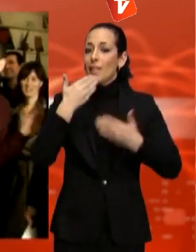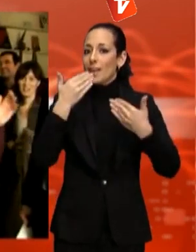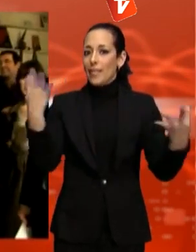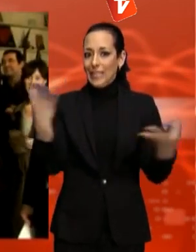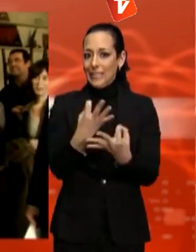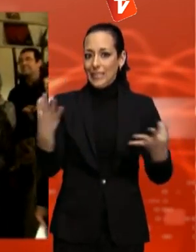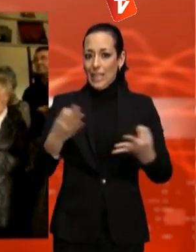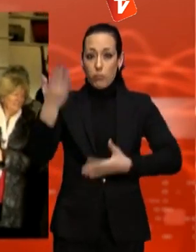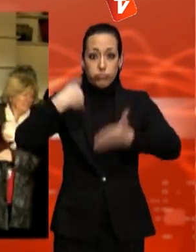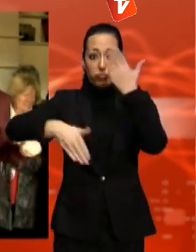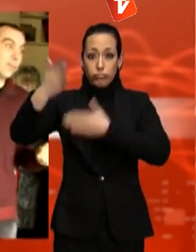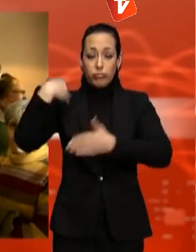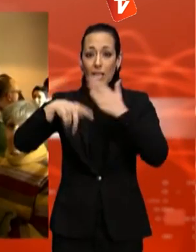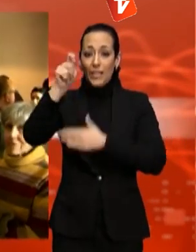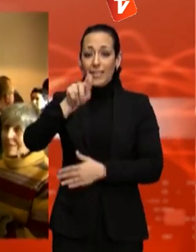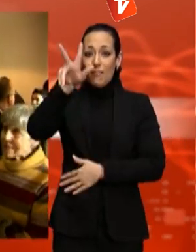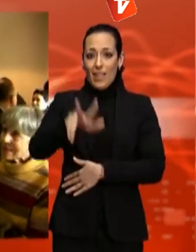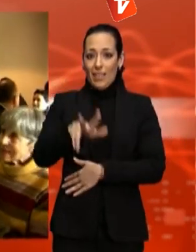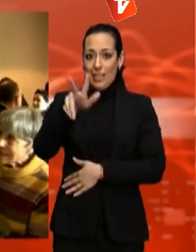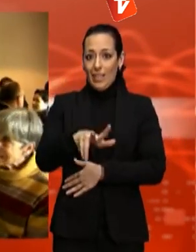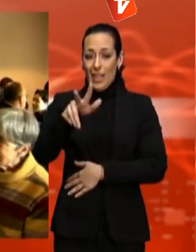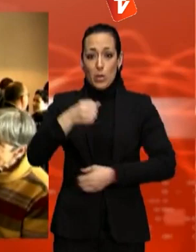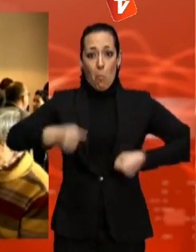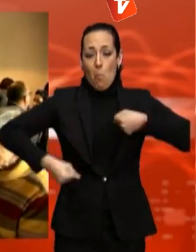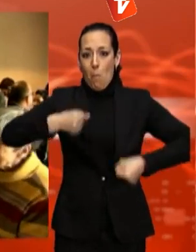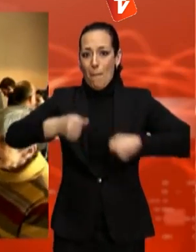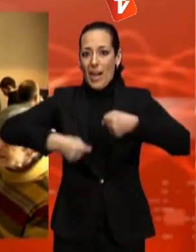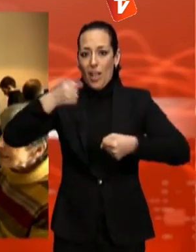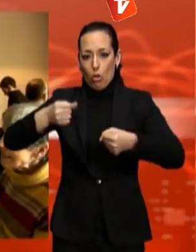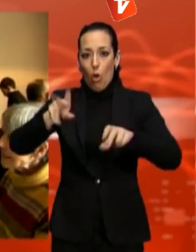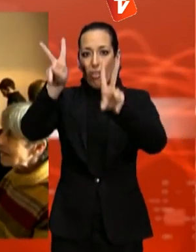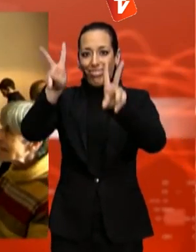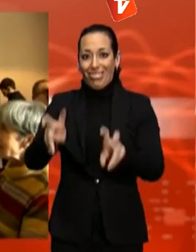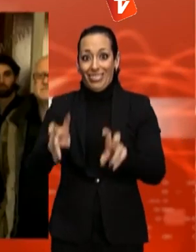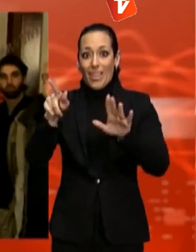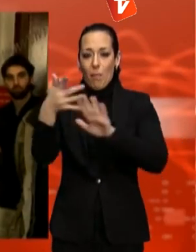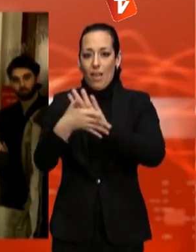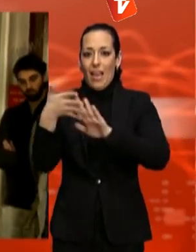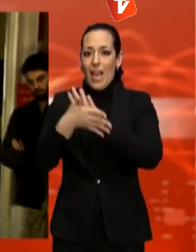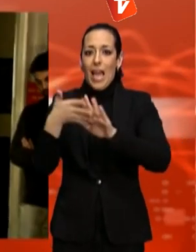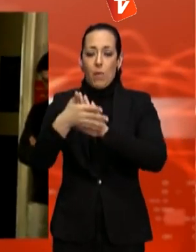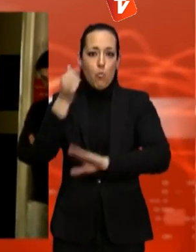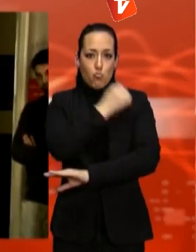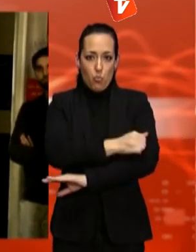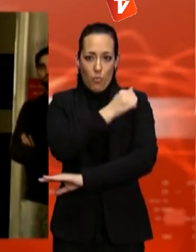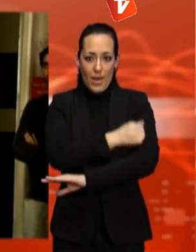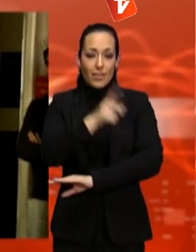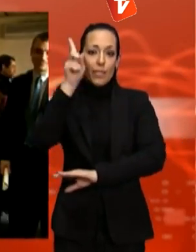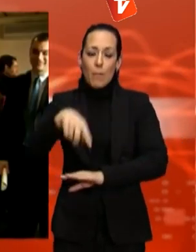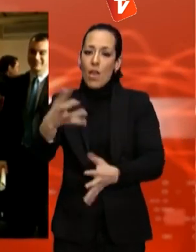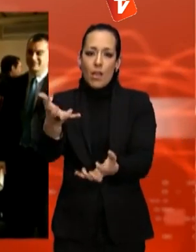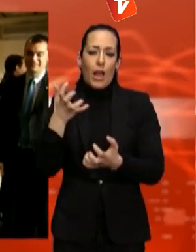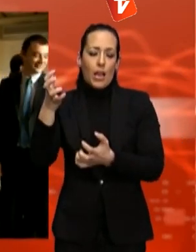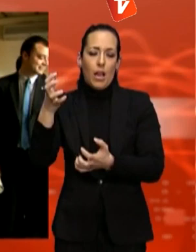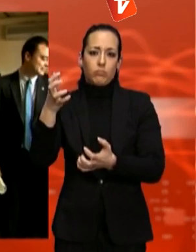TV3, que va atorgar-li en la darrera edició de La Marató per la Pobresa 96.700 euros i també amb l